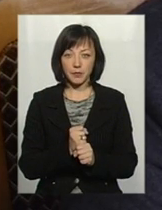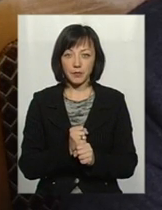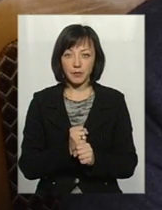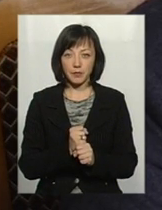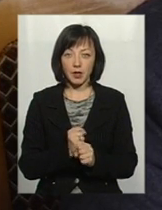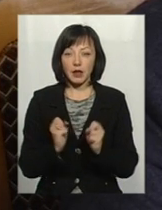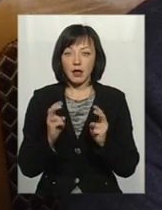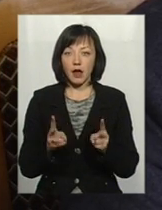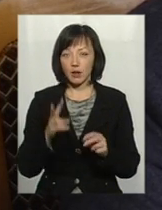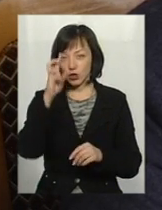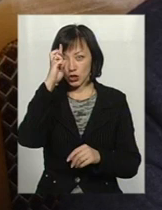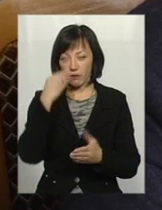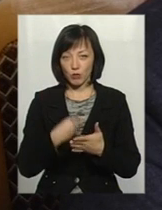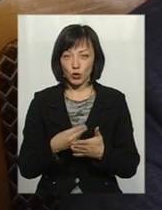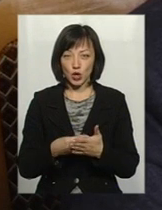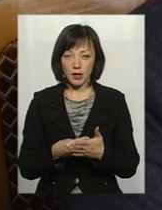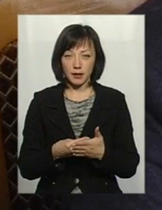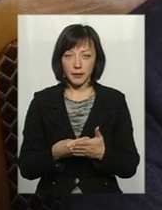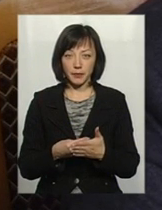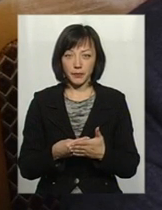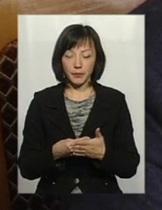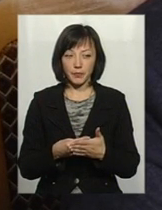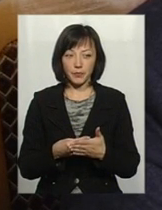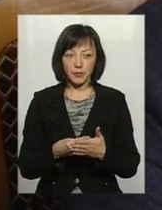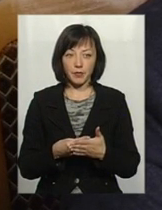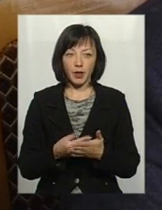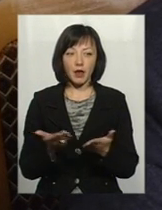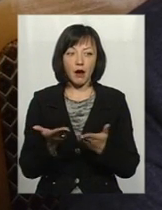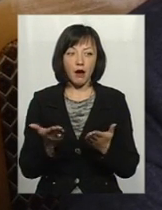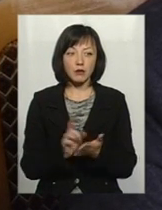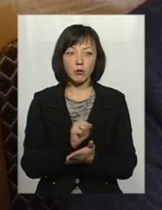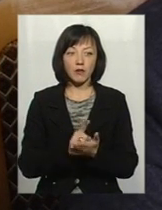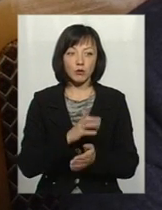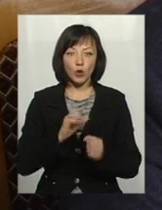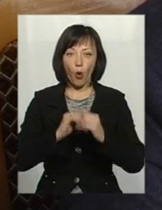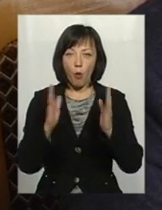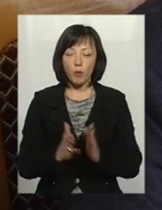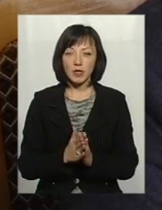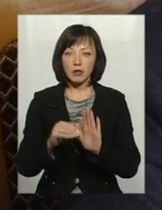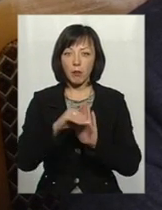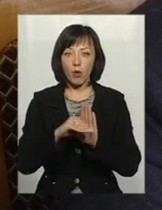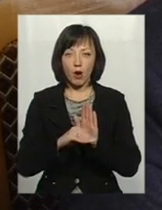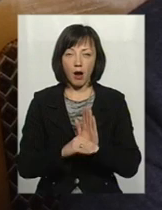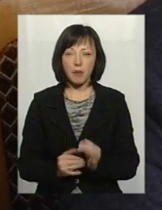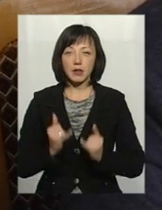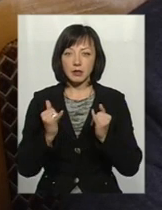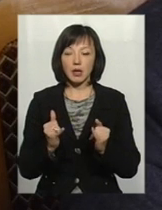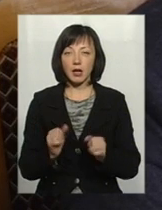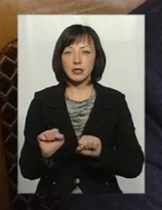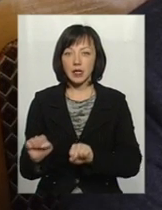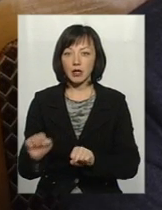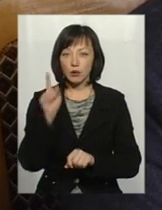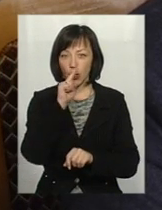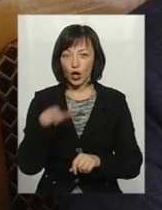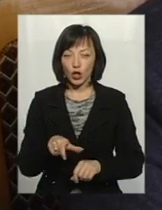як державний бюджет, якась повинна бути можлива комплексна програма для захисту малих річок